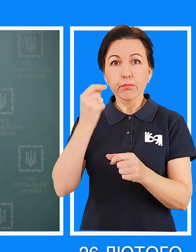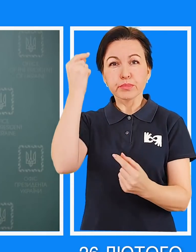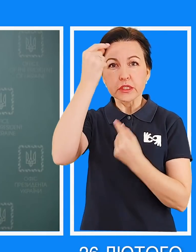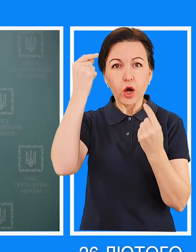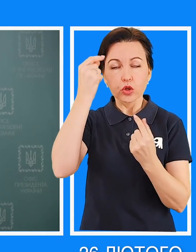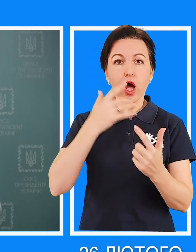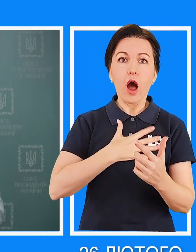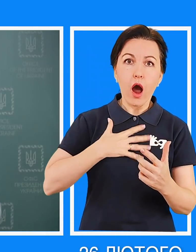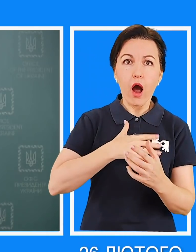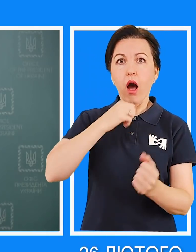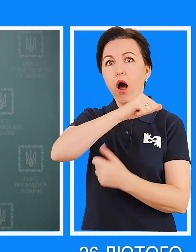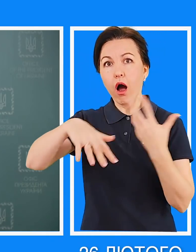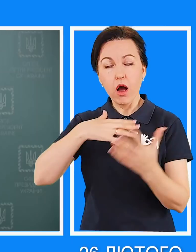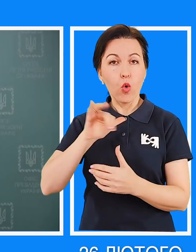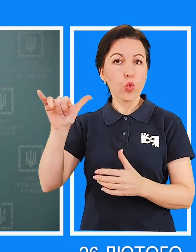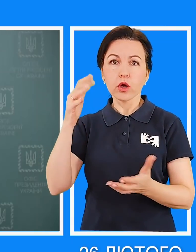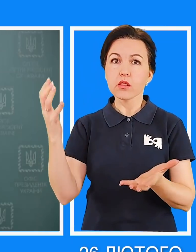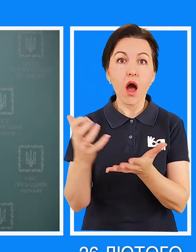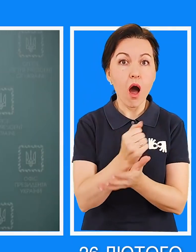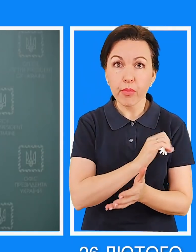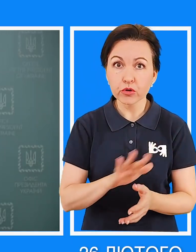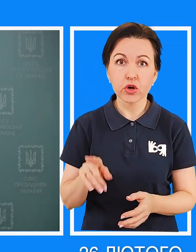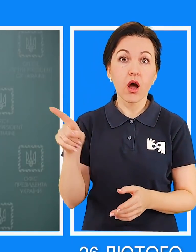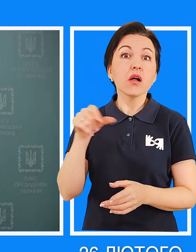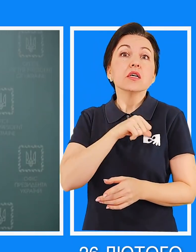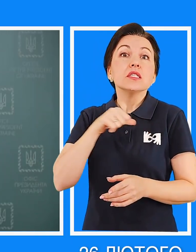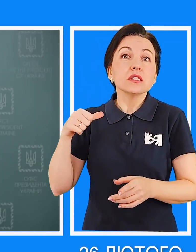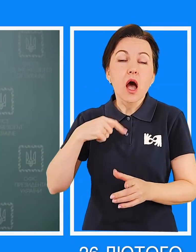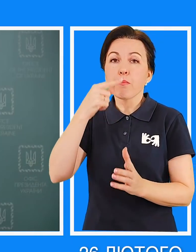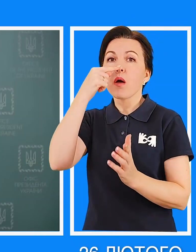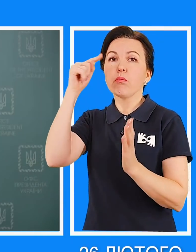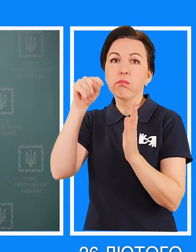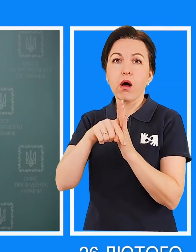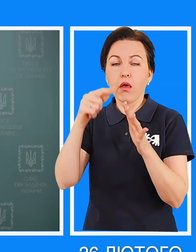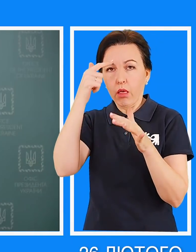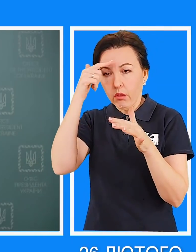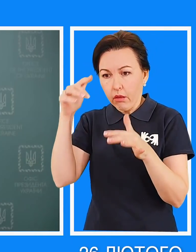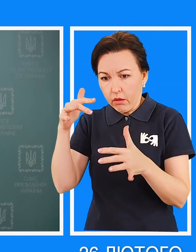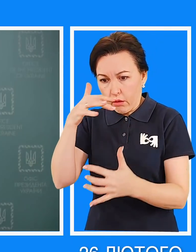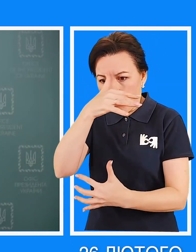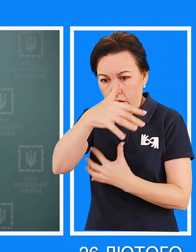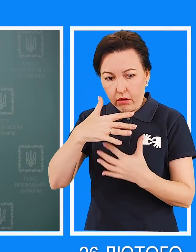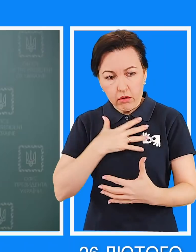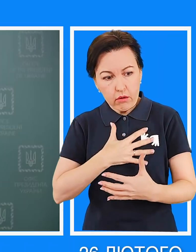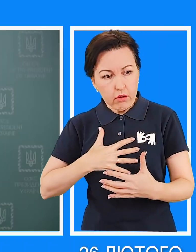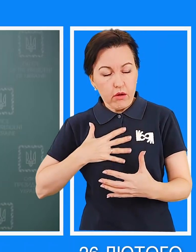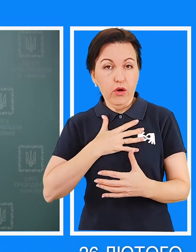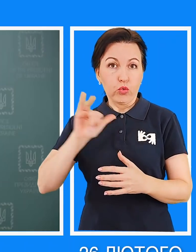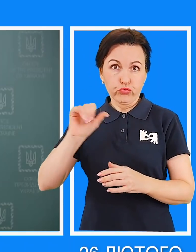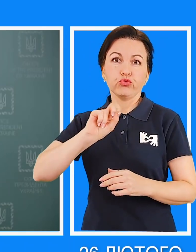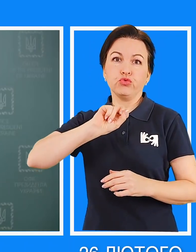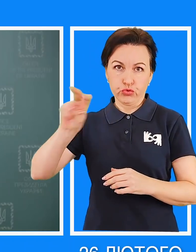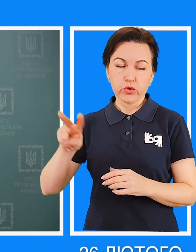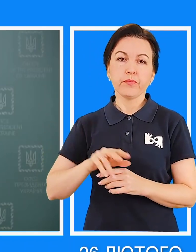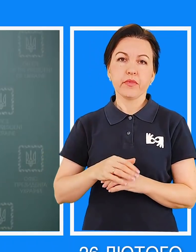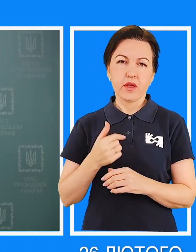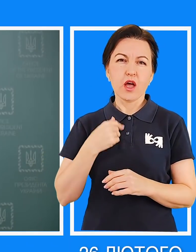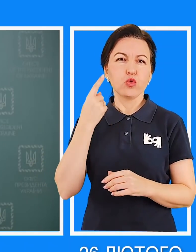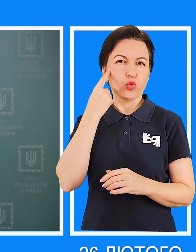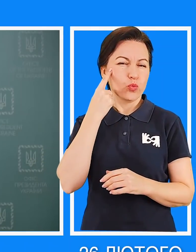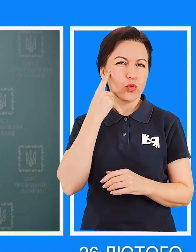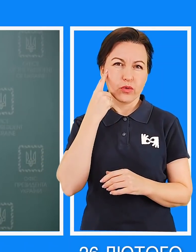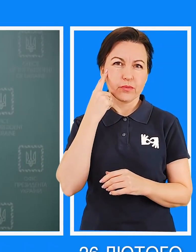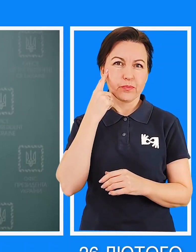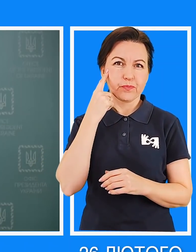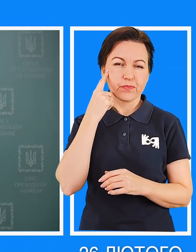нам психологічний колапс, а коли він не вийшов, не стався, вони саме впали у психологічний колапс.